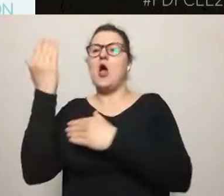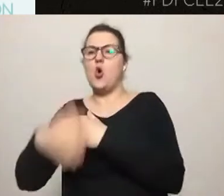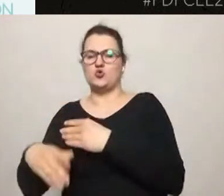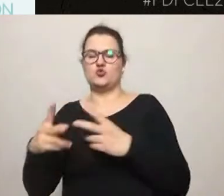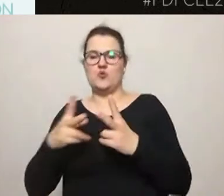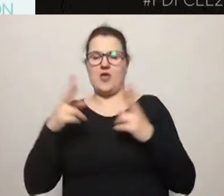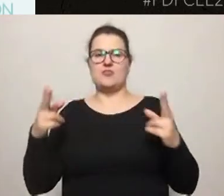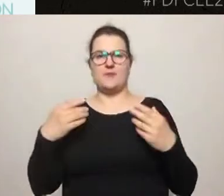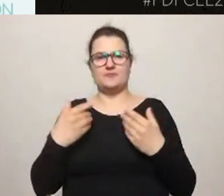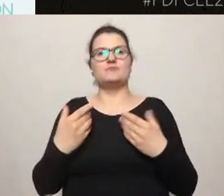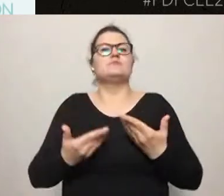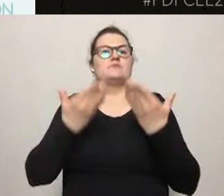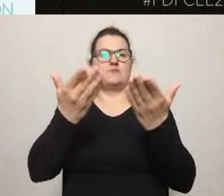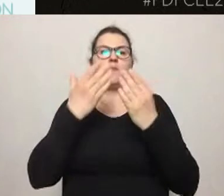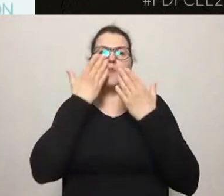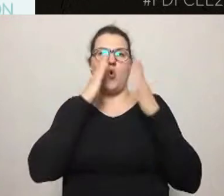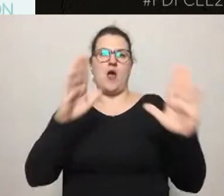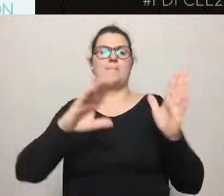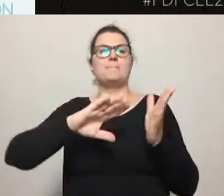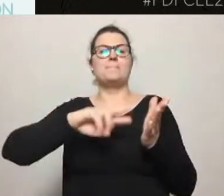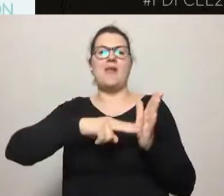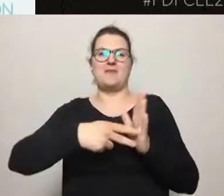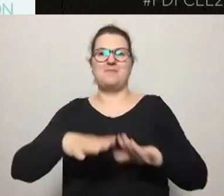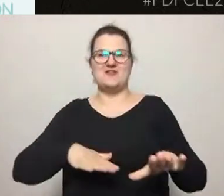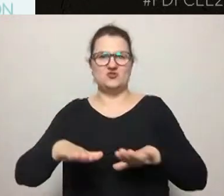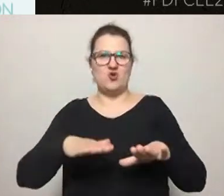wglądu, połączonego ze zbieraniem uwag.